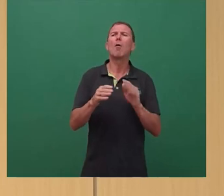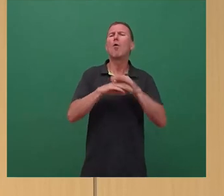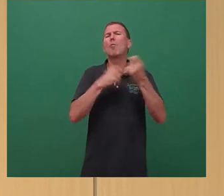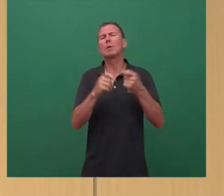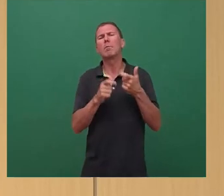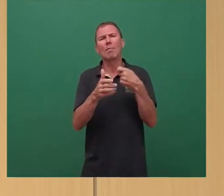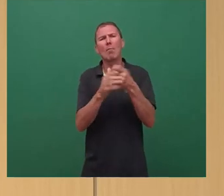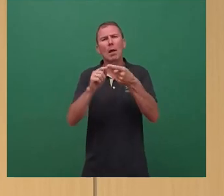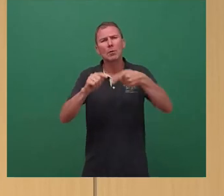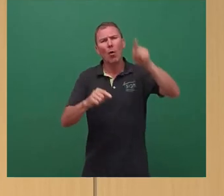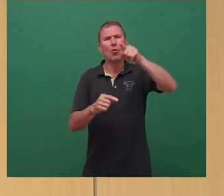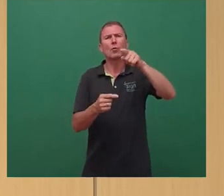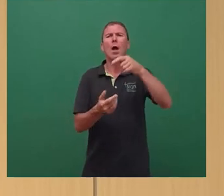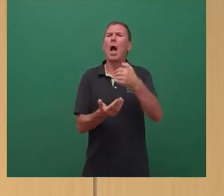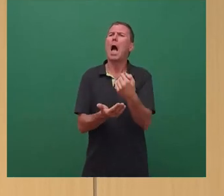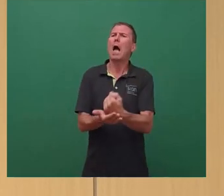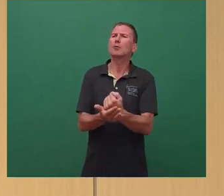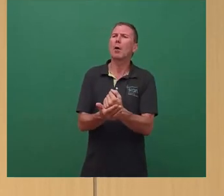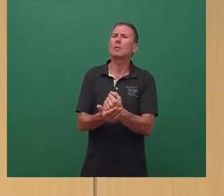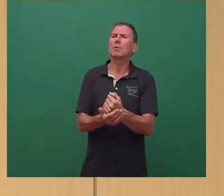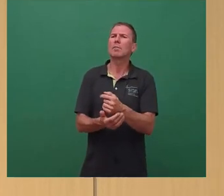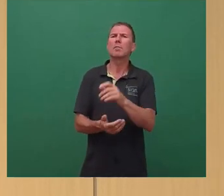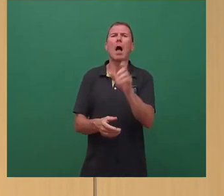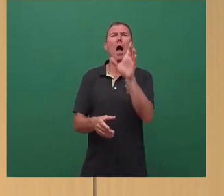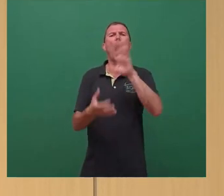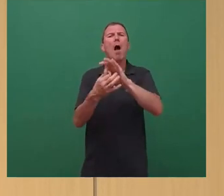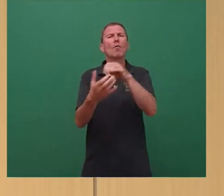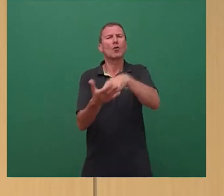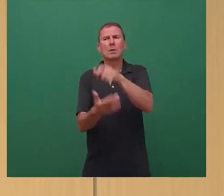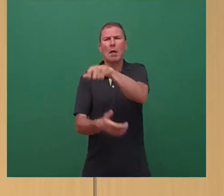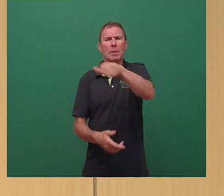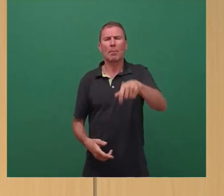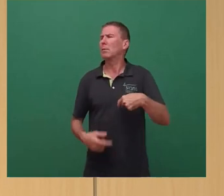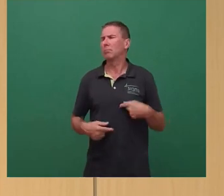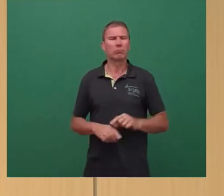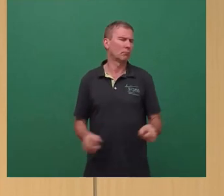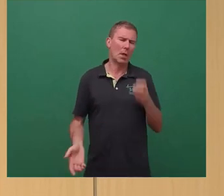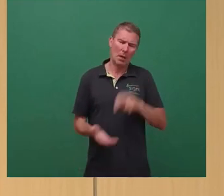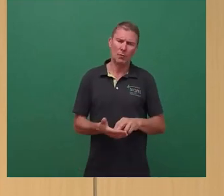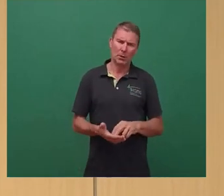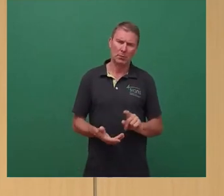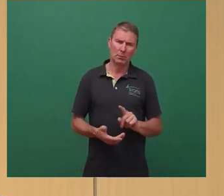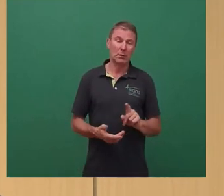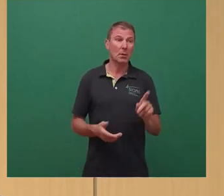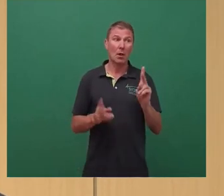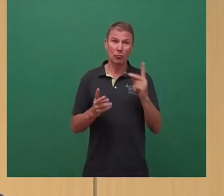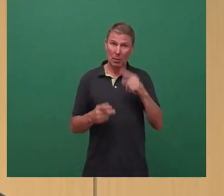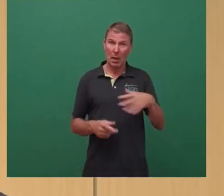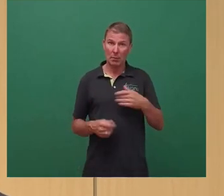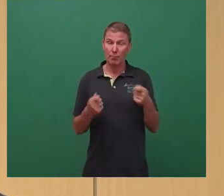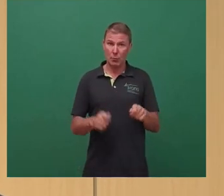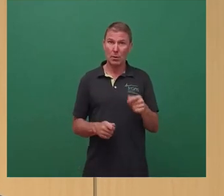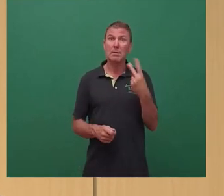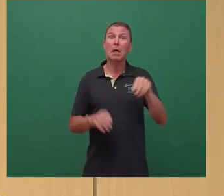Einsparungen auf Kosten der Belegschaft wird es mit uns tatsächlich nicht geben. Dieser Stadtrat hat 2019 noch beschlossen, dass 25 bis 30